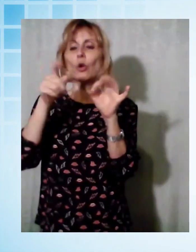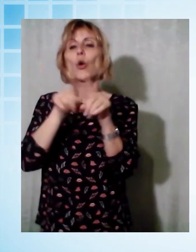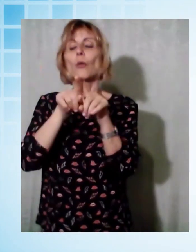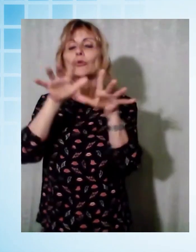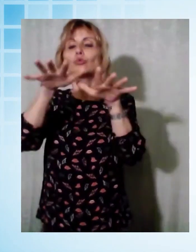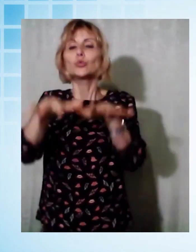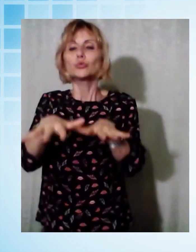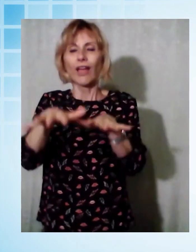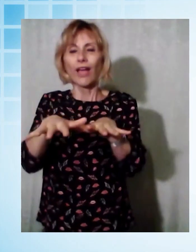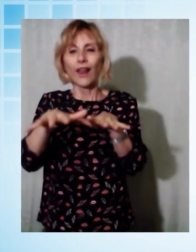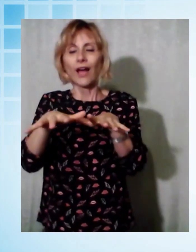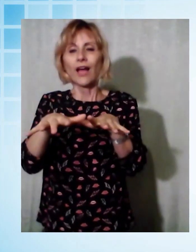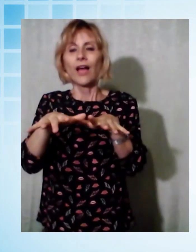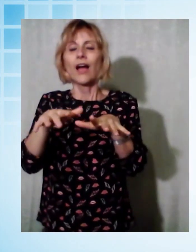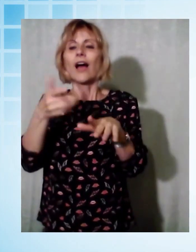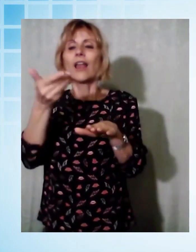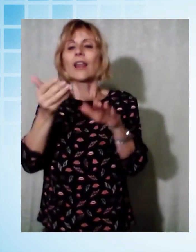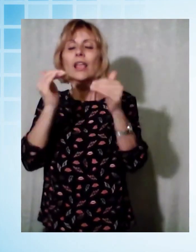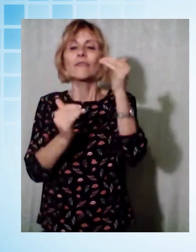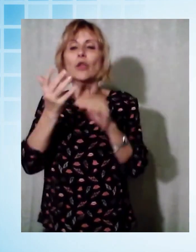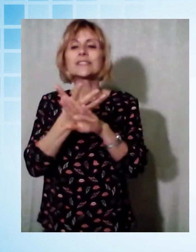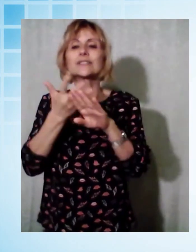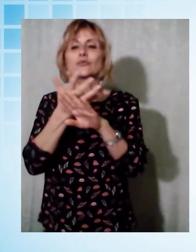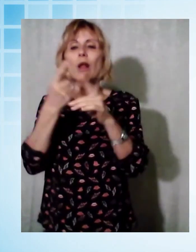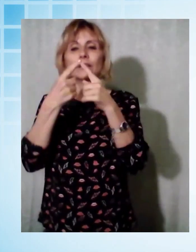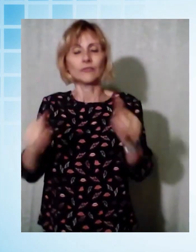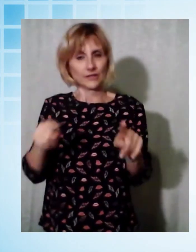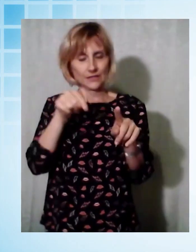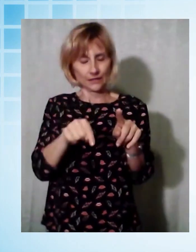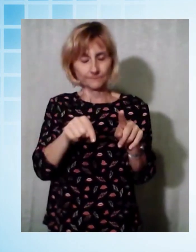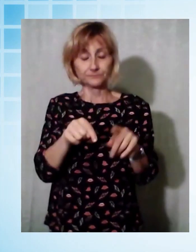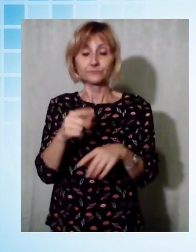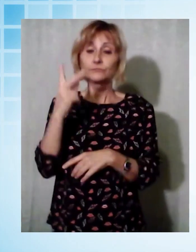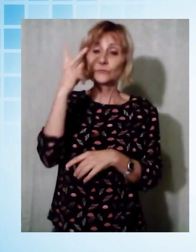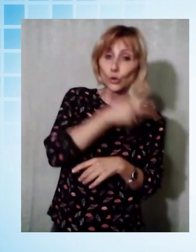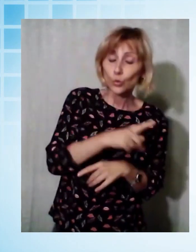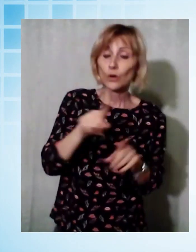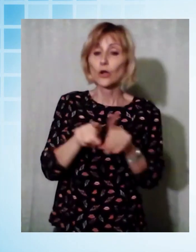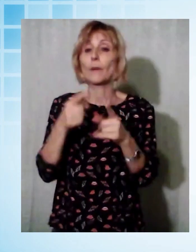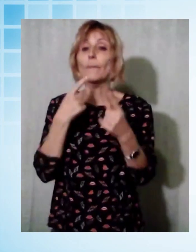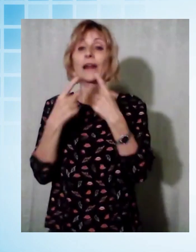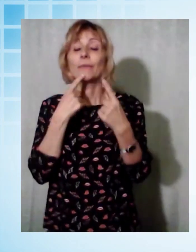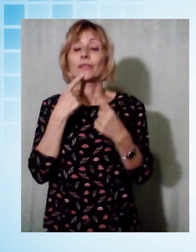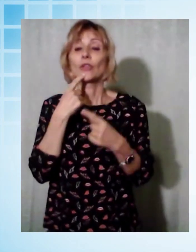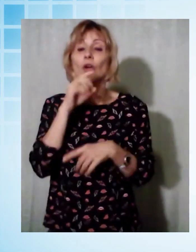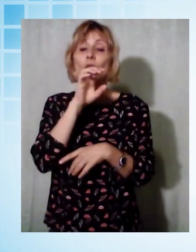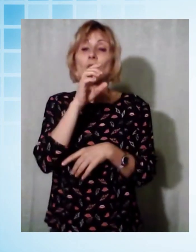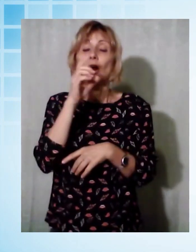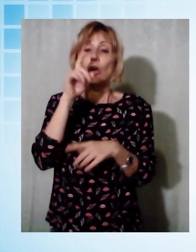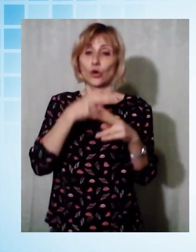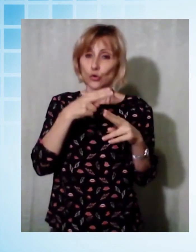E tuttavia, al Consiglio Comunale di Lucca, come al Parlamento a Roma, destra radicale e cattolici